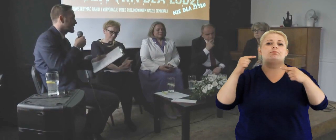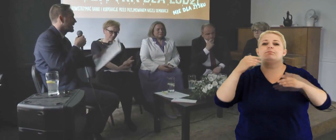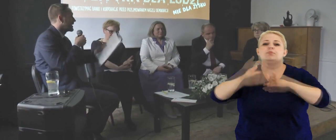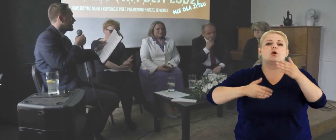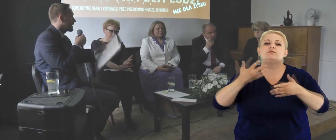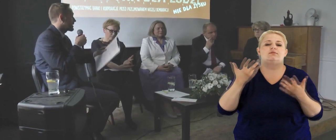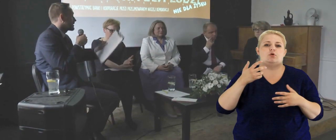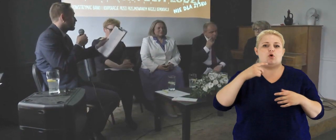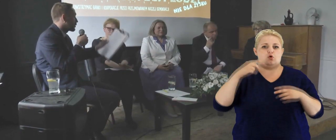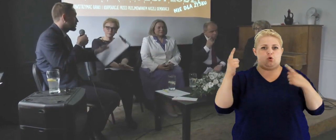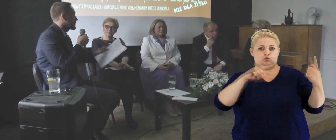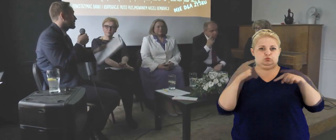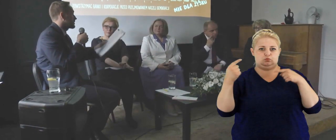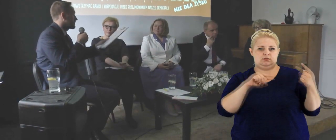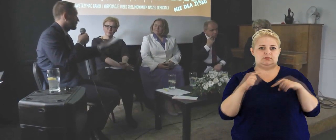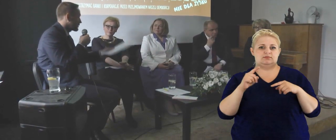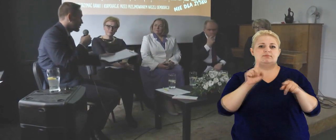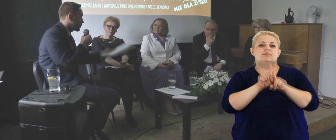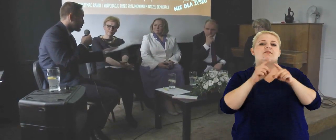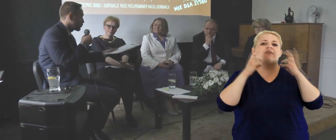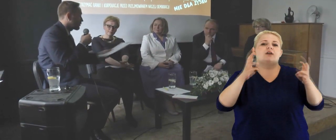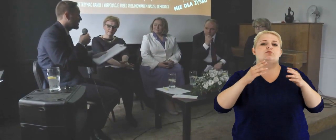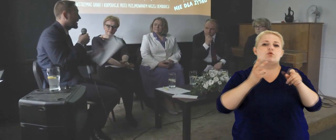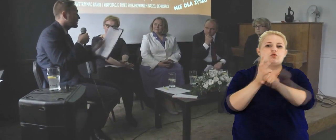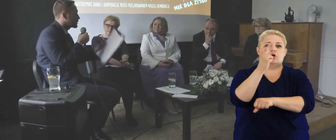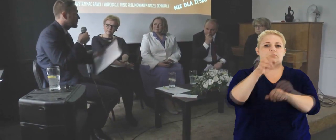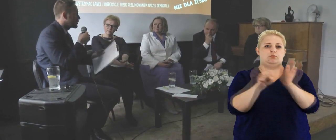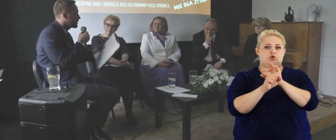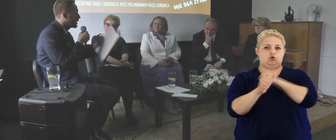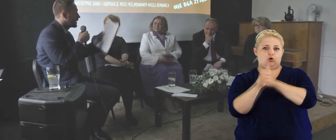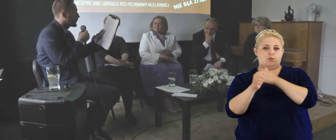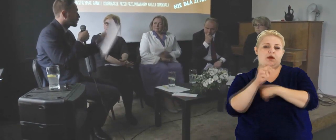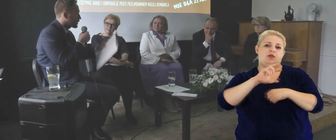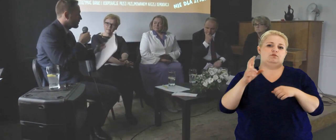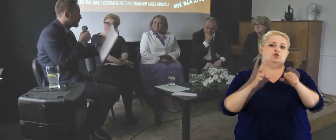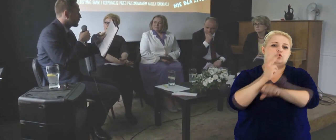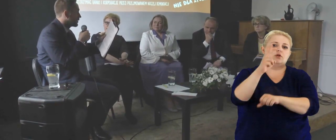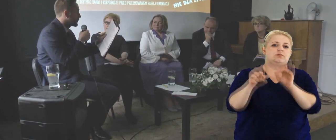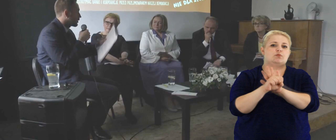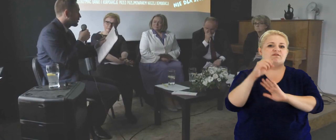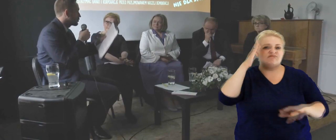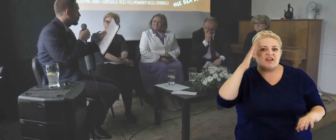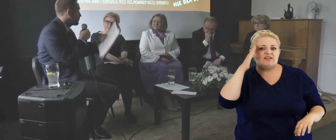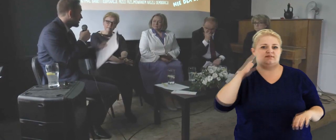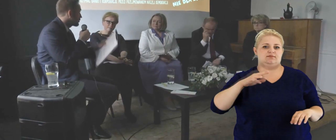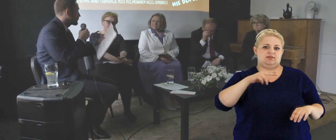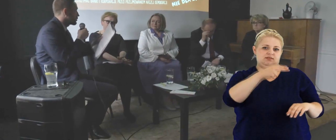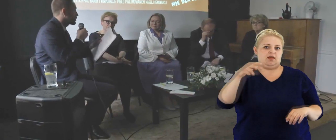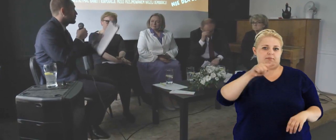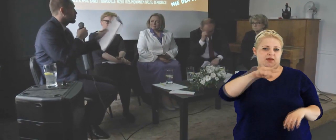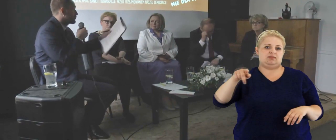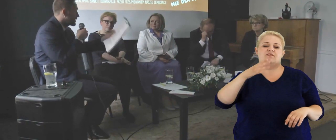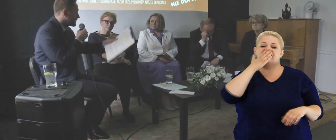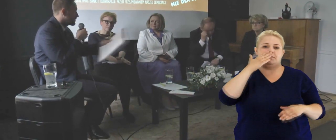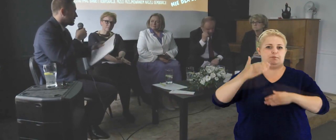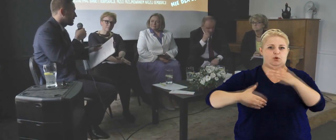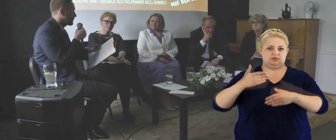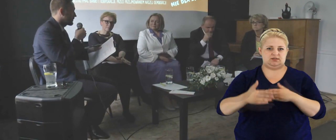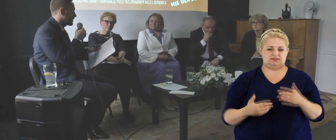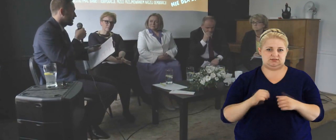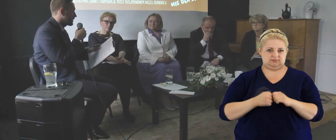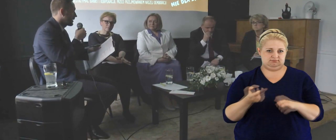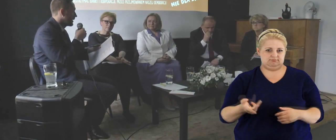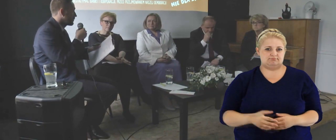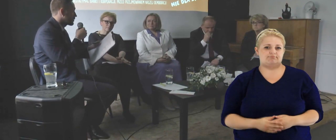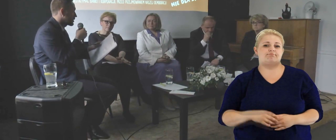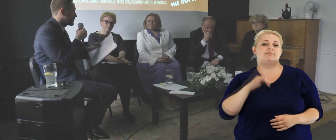każdego z nas na ten proces w procesie konsultowania, ale przede wszystkim dostępu do dokumentów, czy dostępu do wiedzy na ten